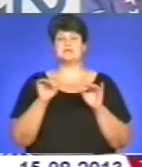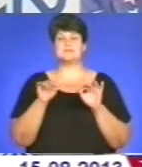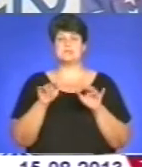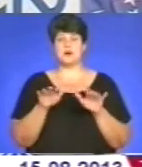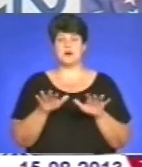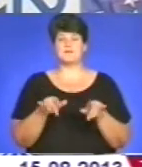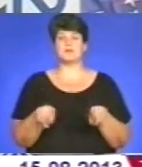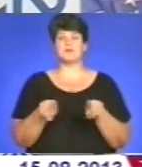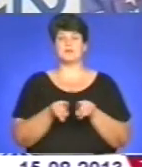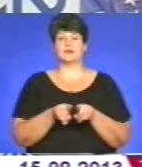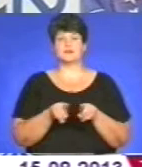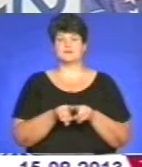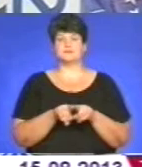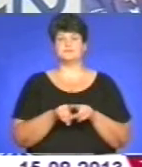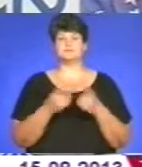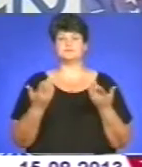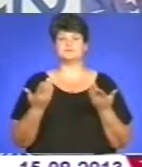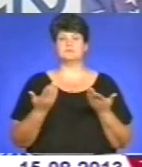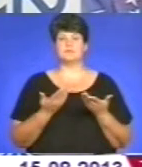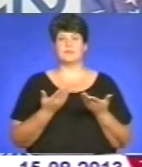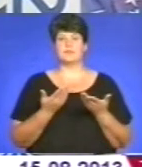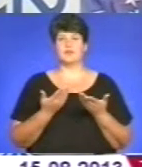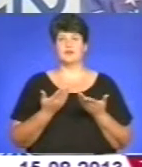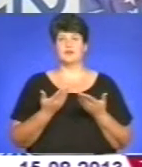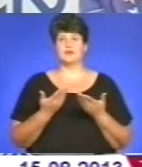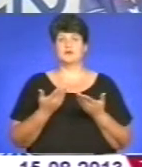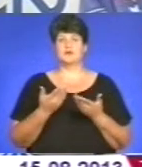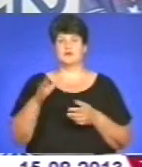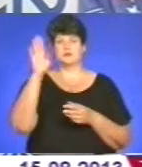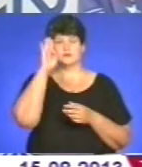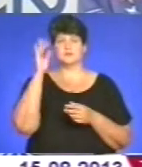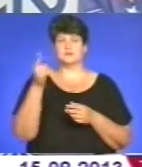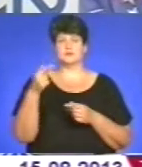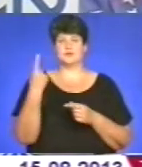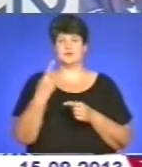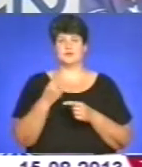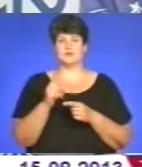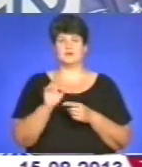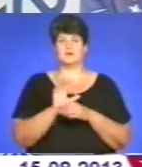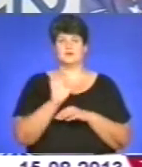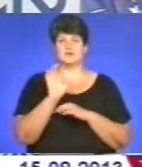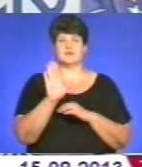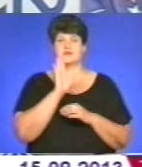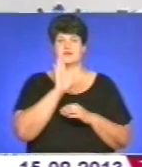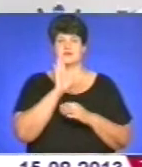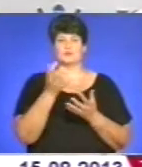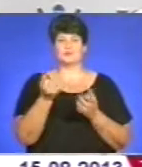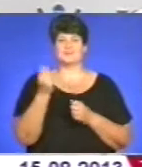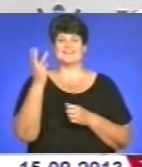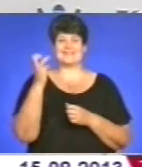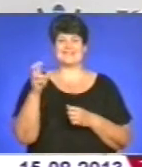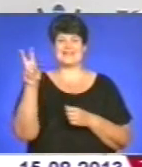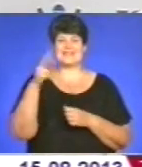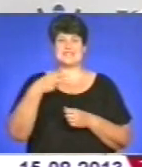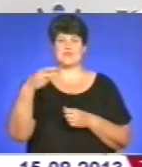так само наш житель Тернопільської області відправляв дівчат. Ну, він отримував по 300 євро за дівчину. На території